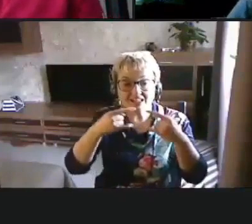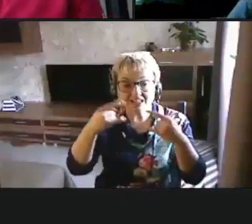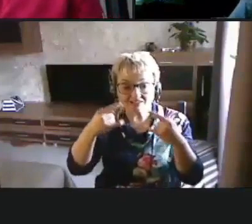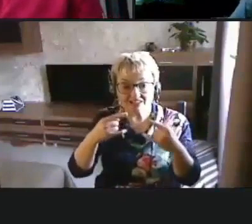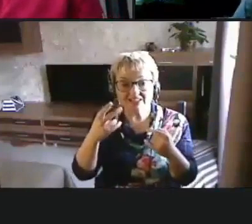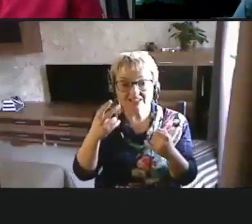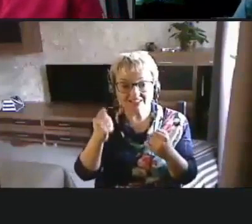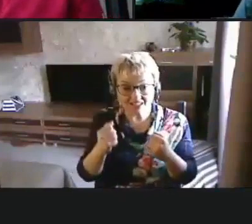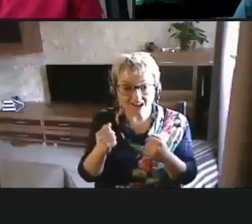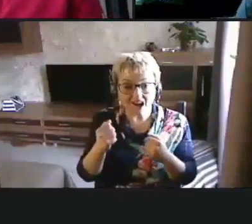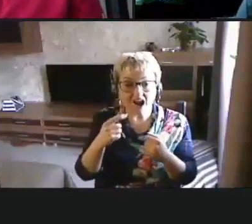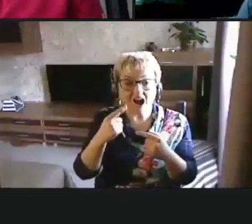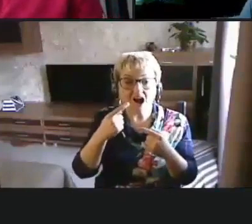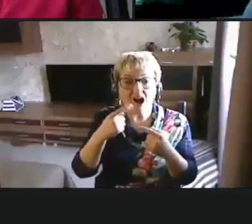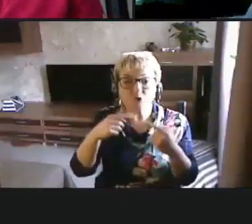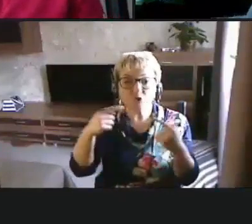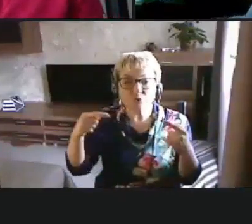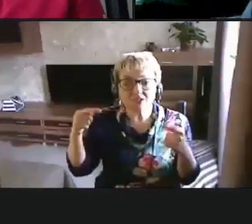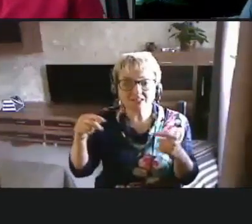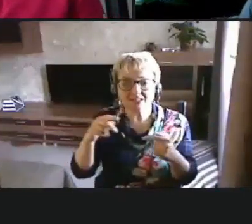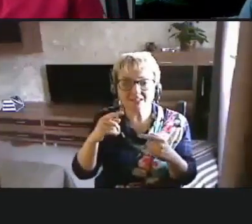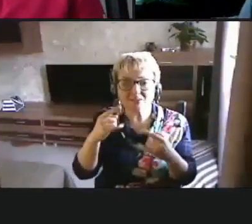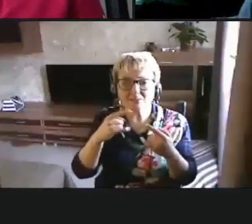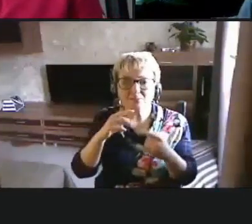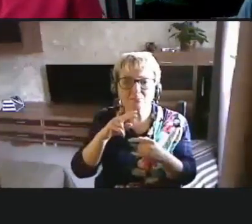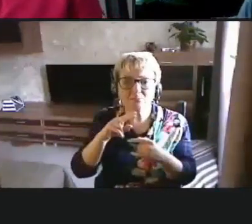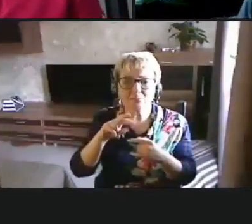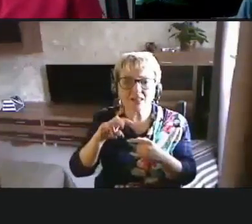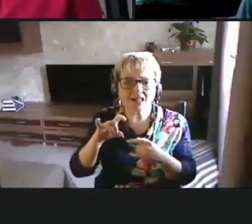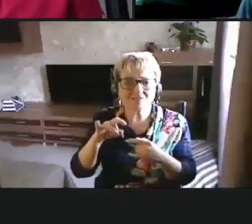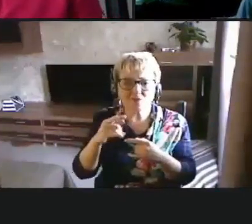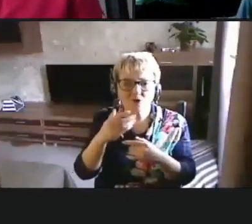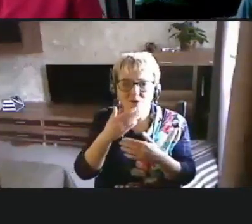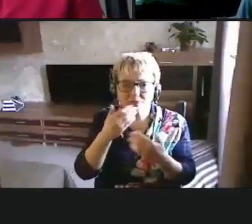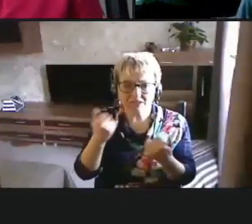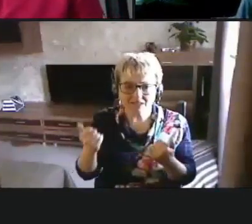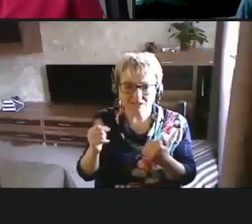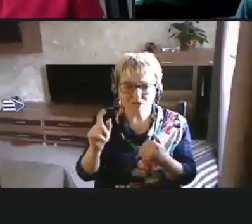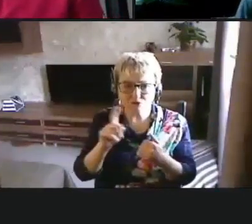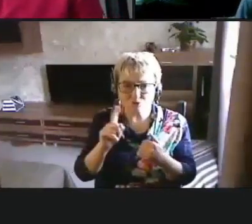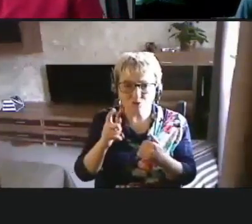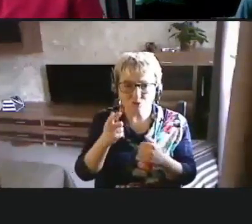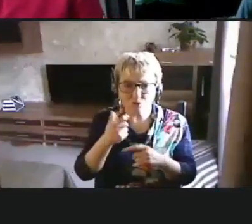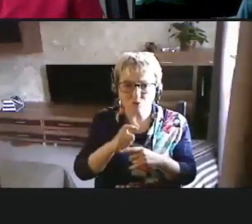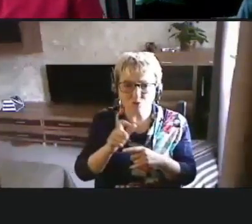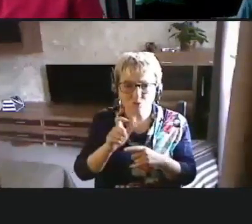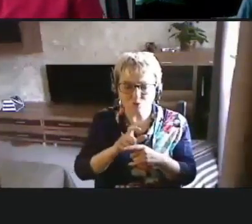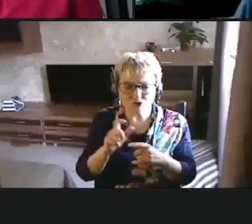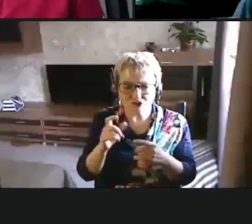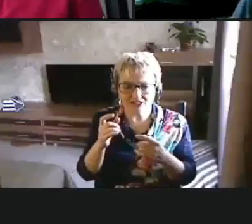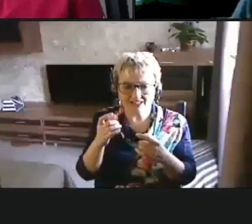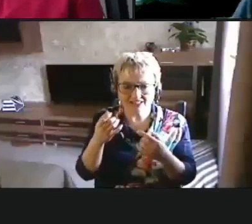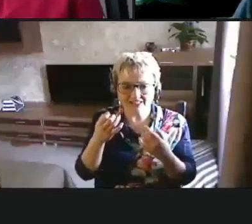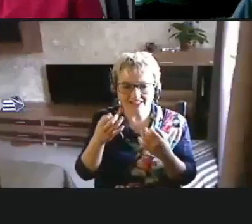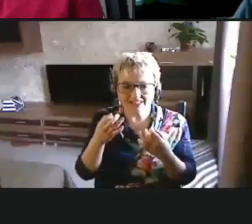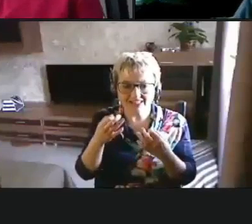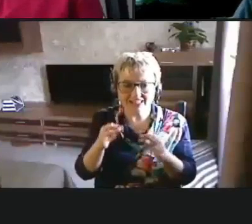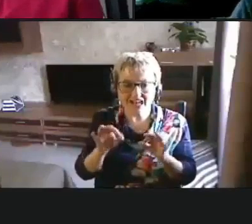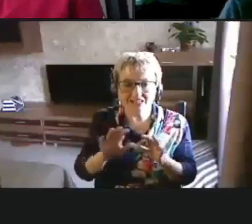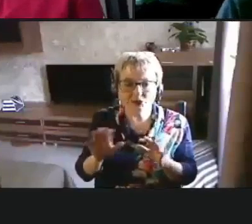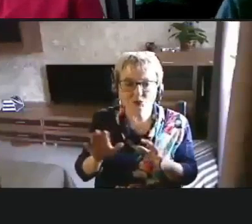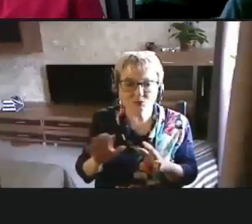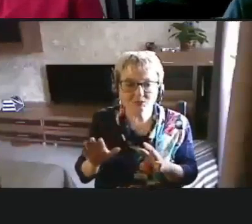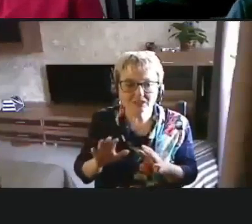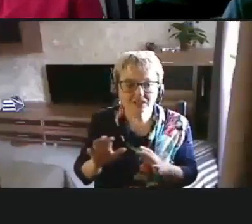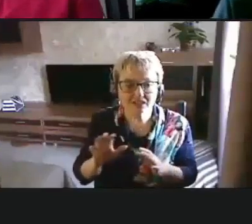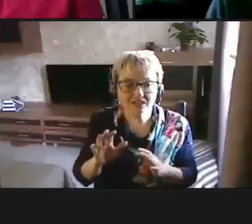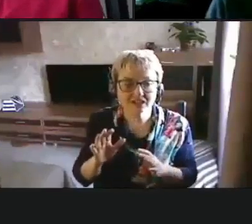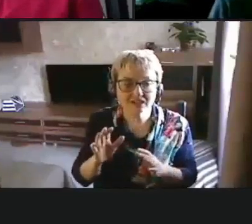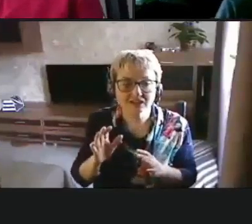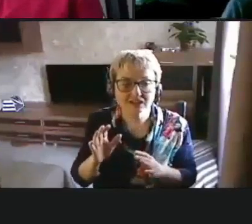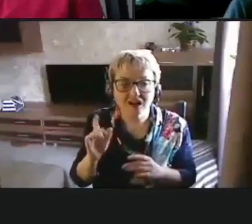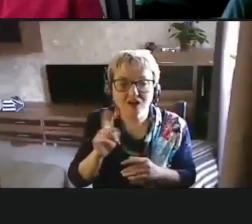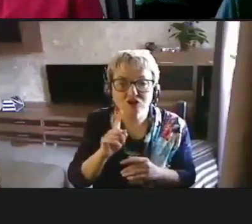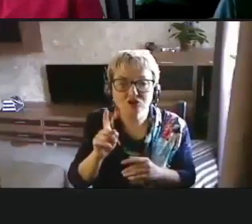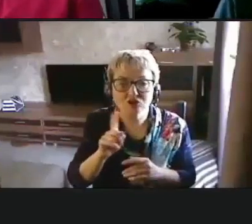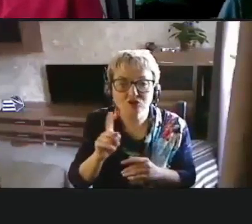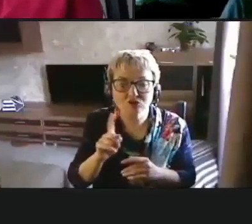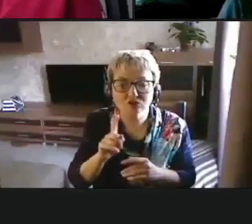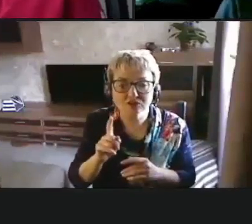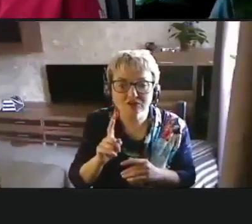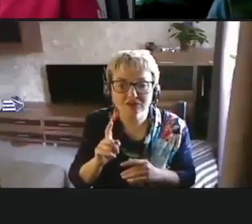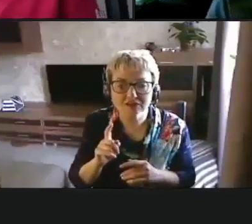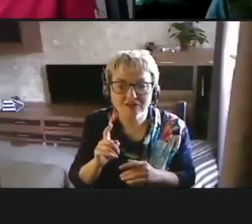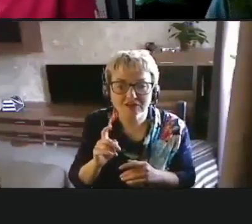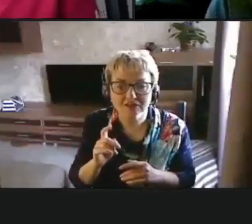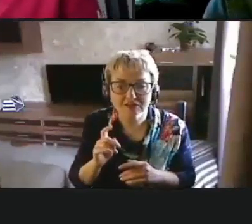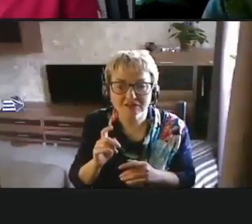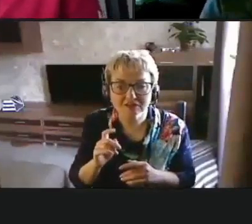других платформ скорее всего нет, что не очень доступны. Вот и все. А что для людей? Если можно,